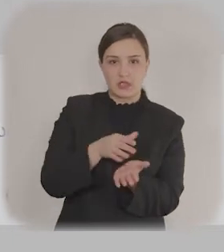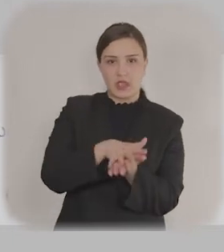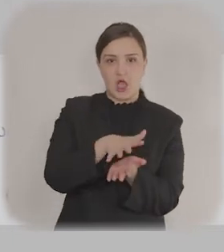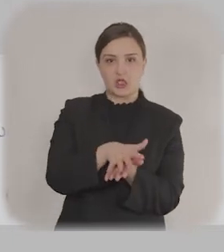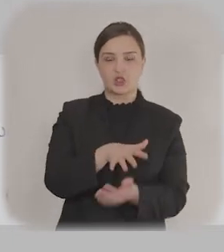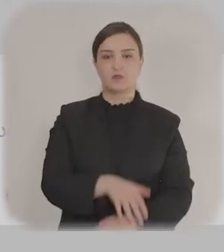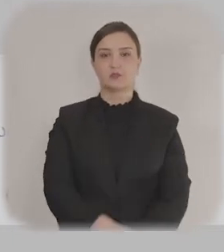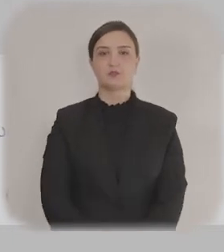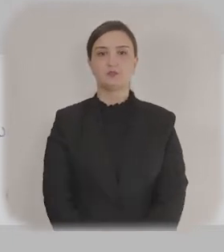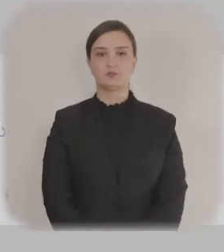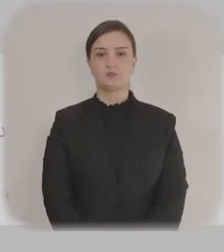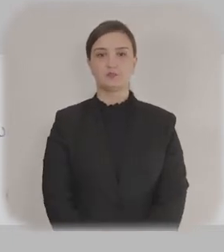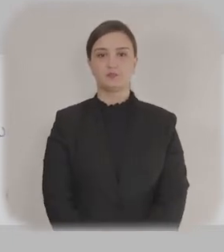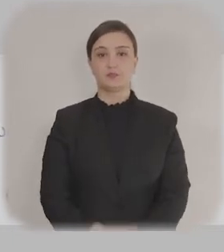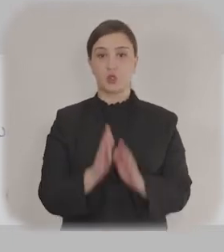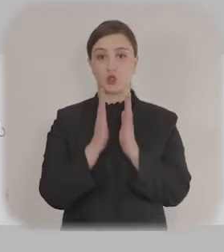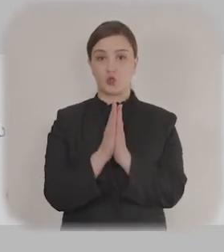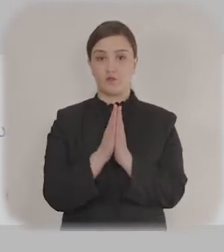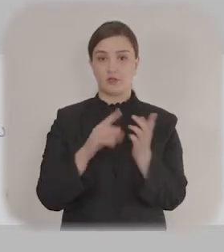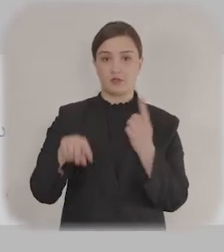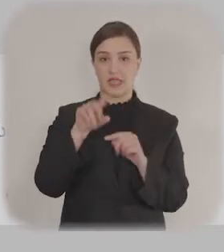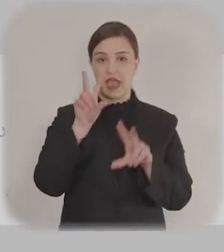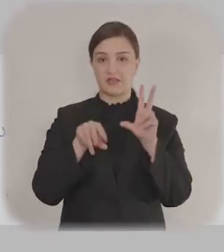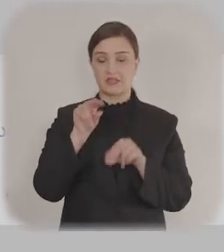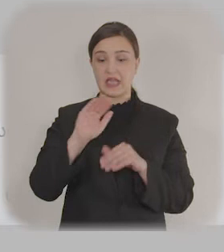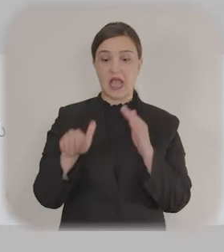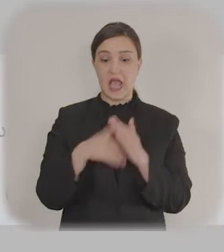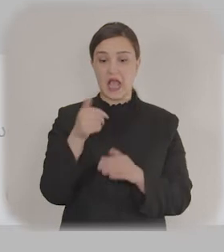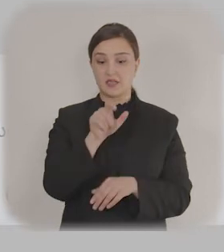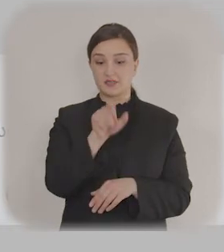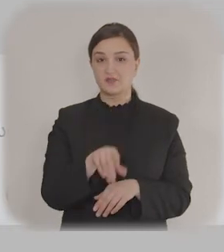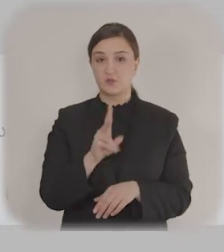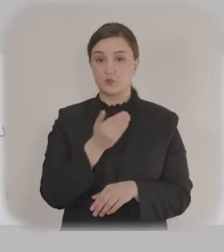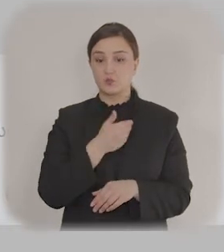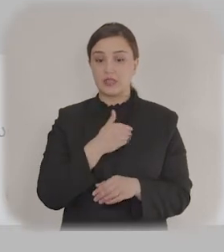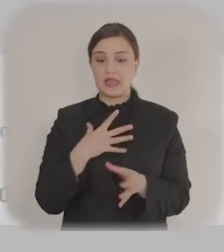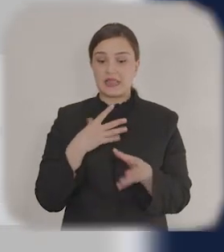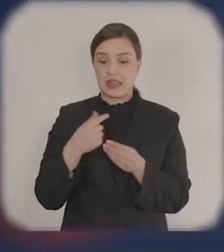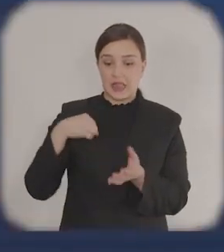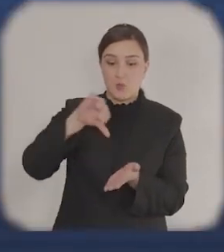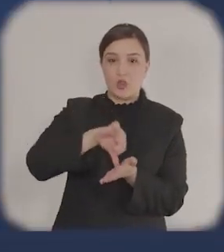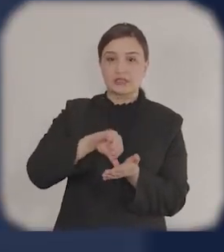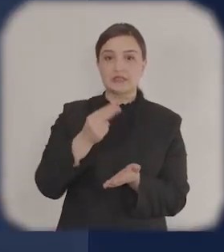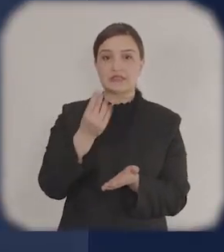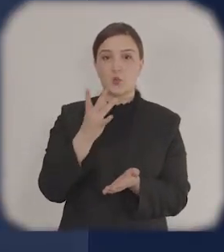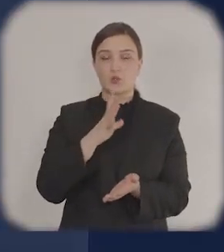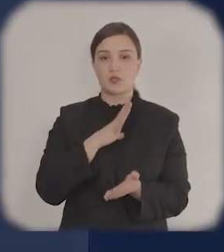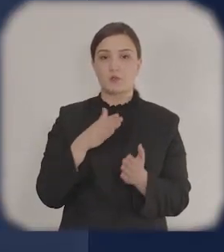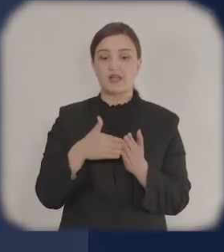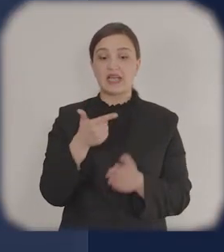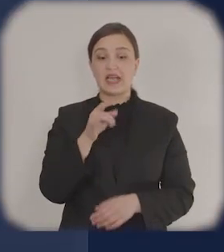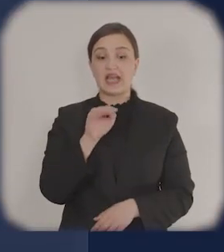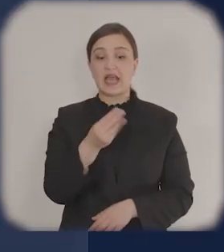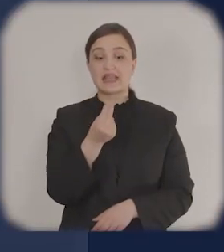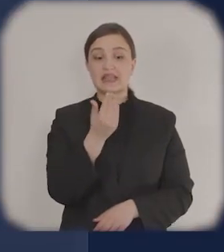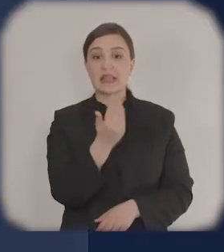artıq proqramımızda mövcud olan beneficiar üçün qrantın minimum 50%-ni, dağlıq bölgələrdə isə minimum 25%